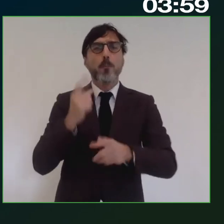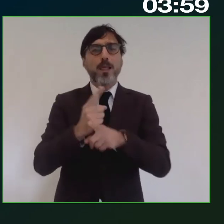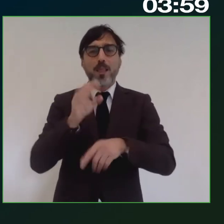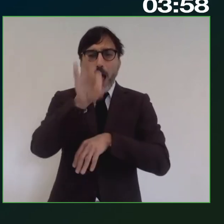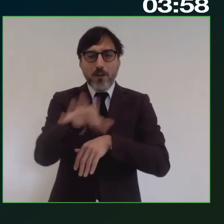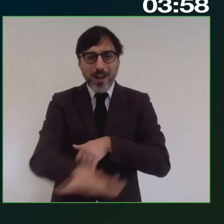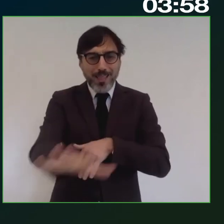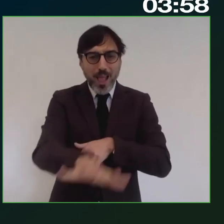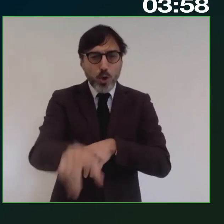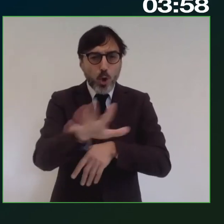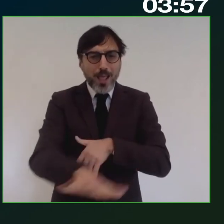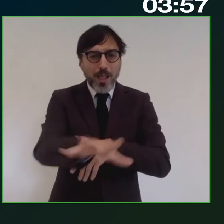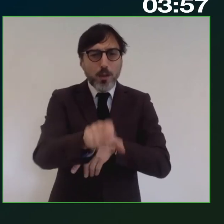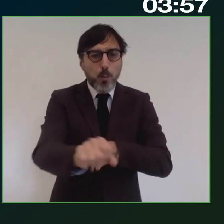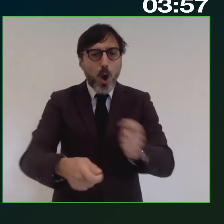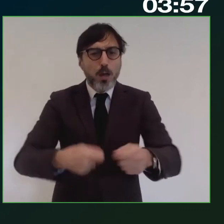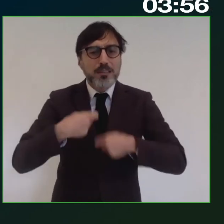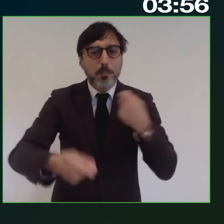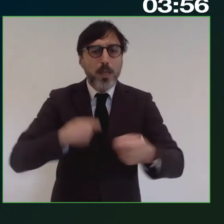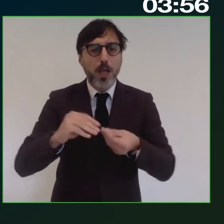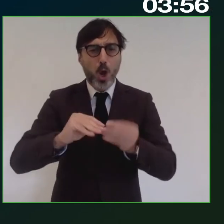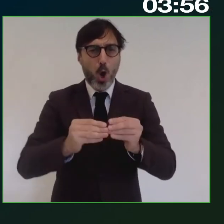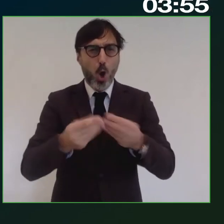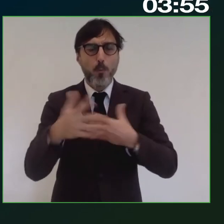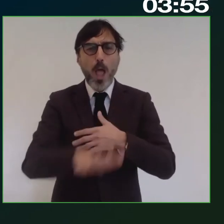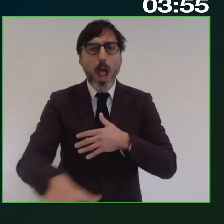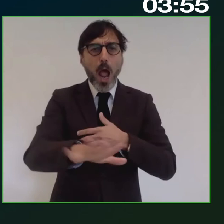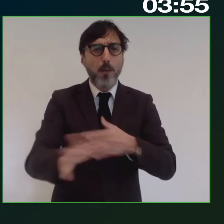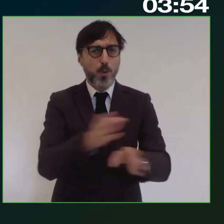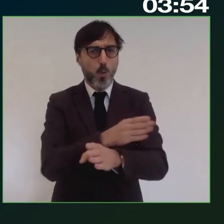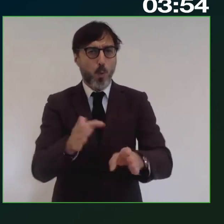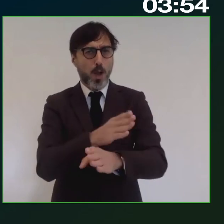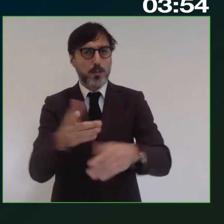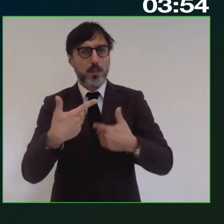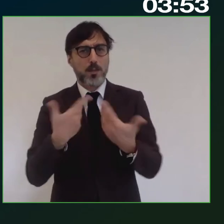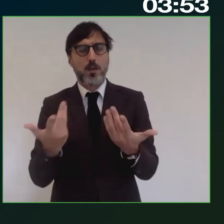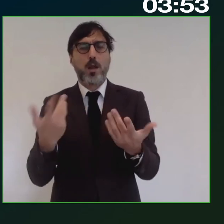territorio e che quel territorio può spendere in tutti i campi, quindi da un lato